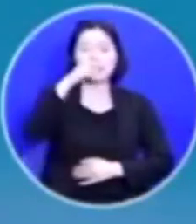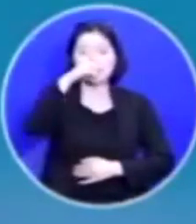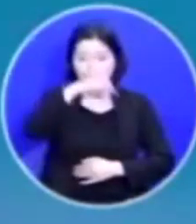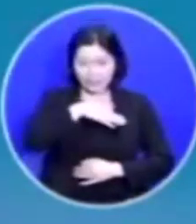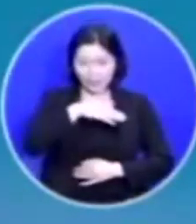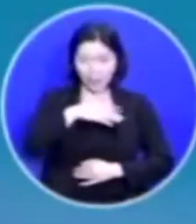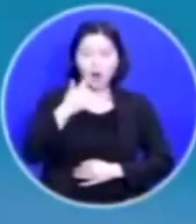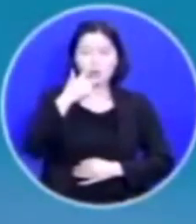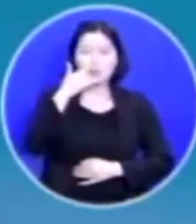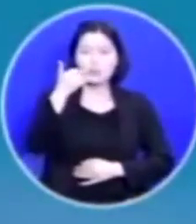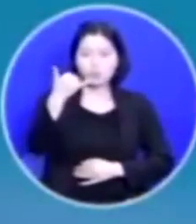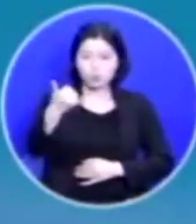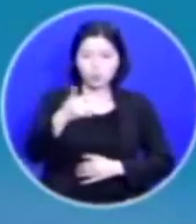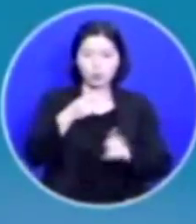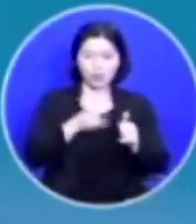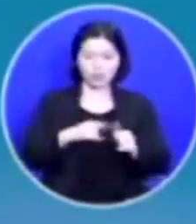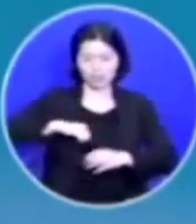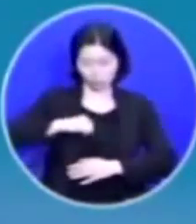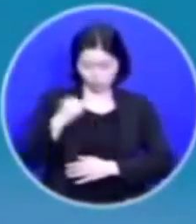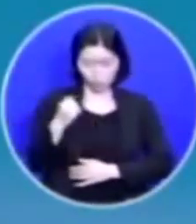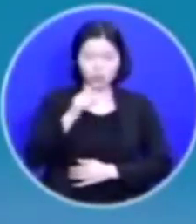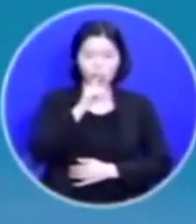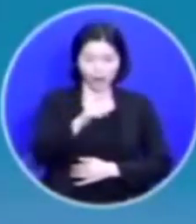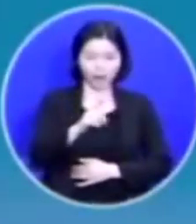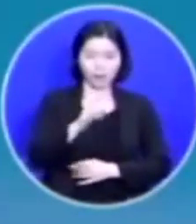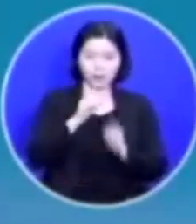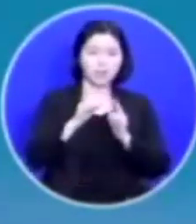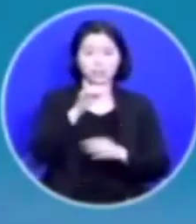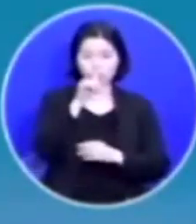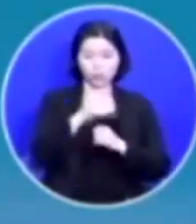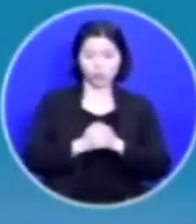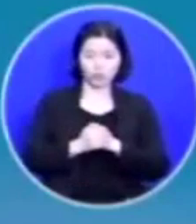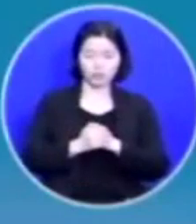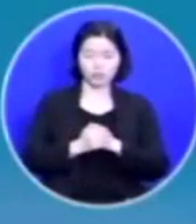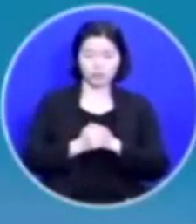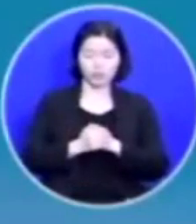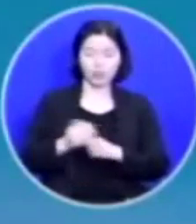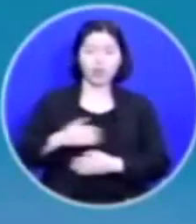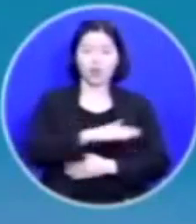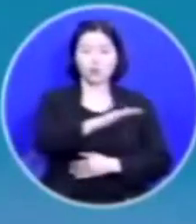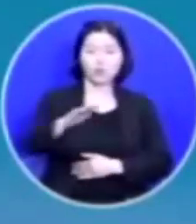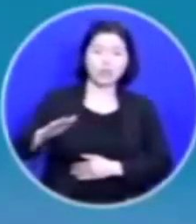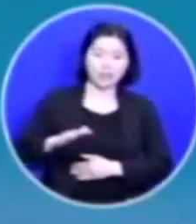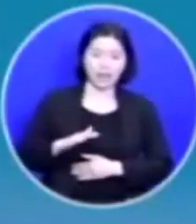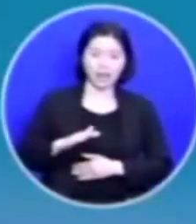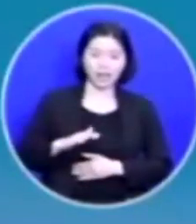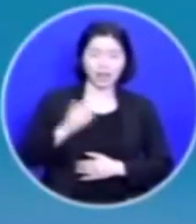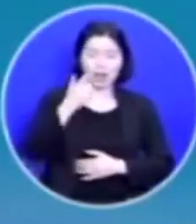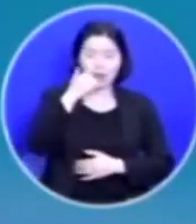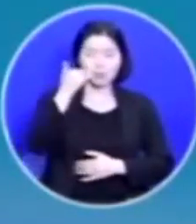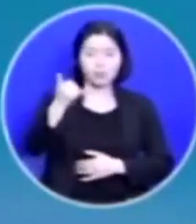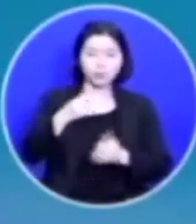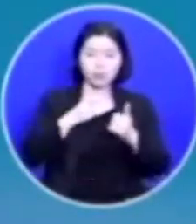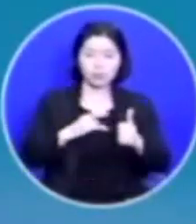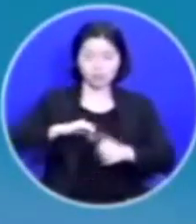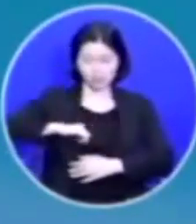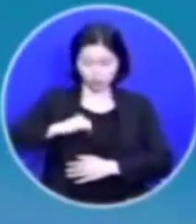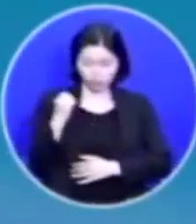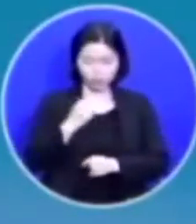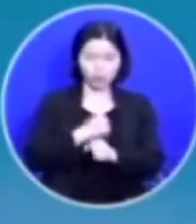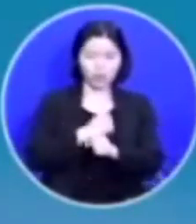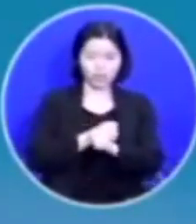순종하라고 나옵니다 여러분 우리가 부모님에게 순종하는 것은